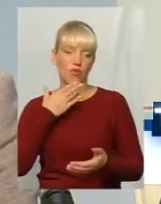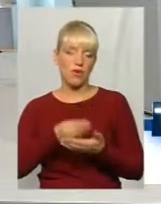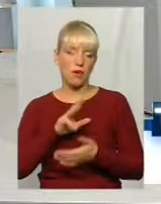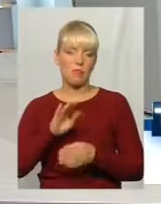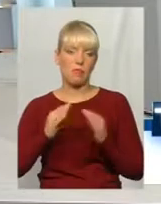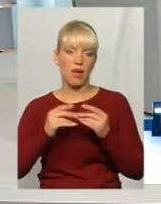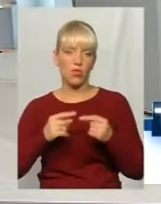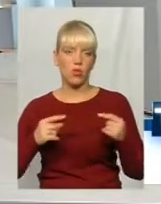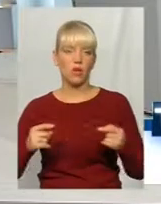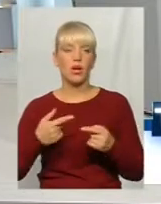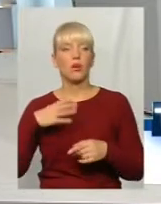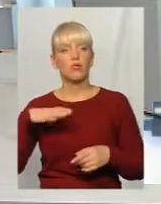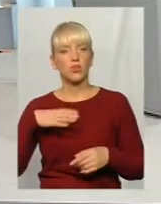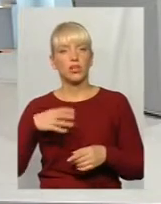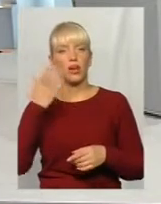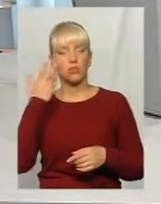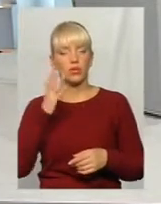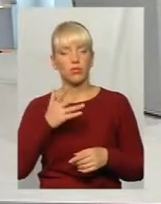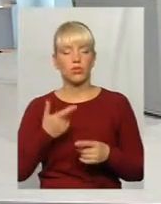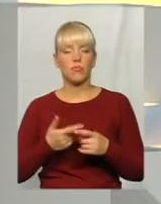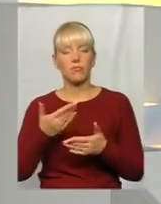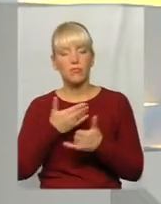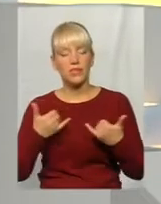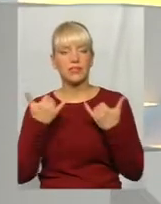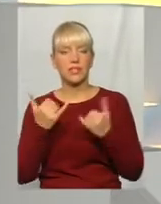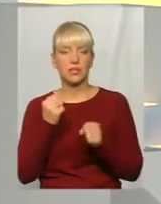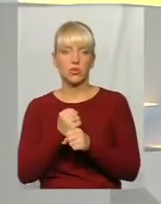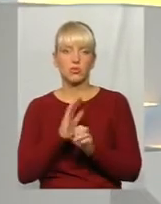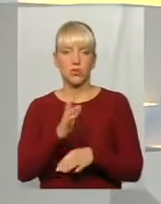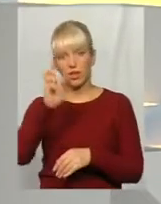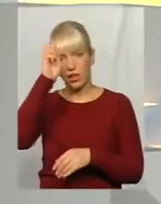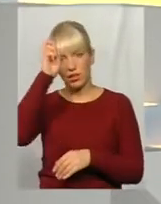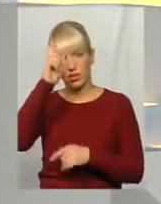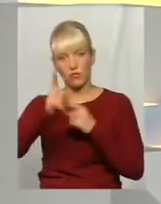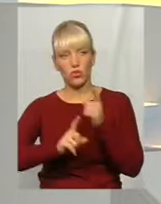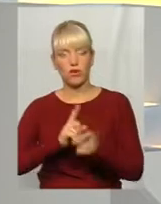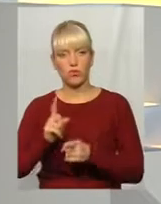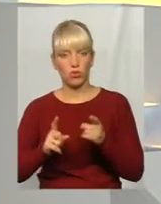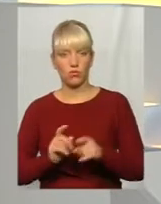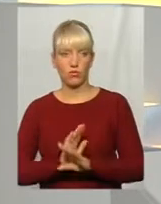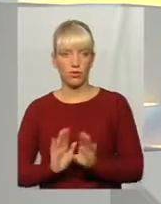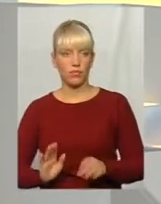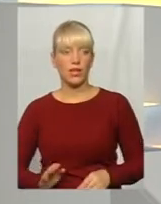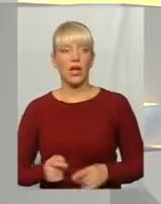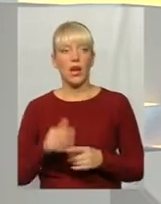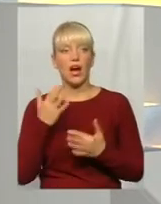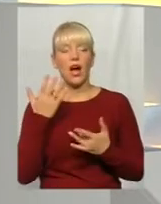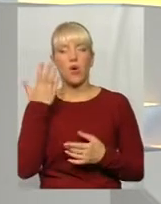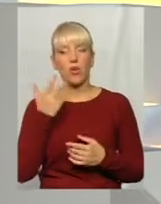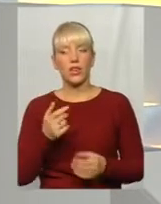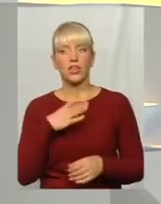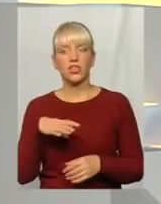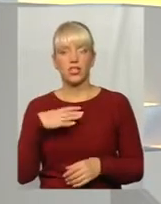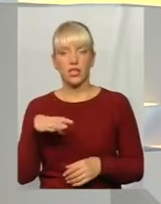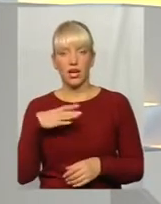стане у власності держави, тому що зараз ми працюємо саме на державну реформу. А і коли чекати все ж таки